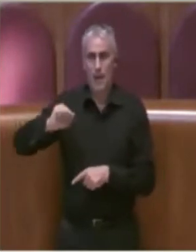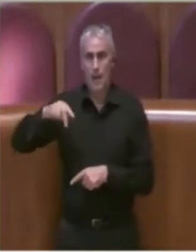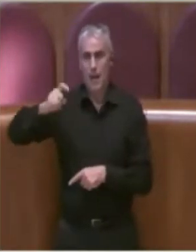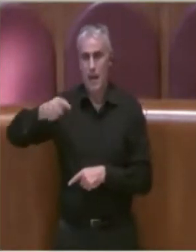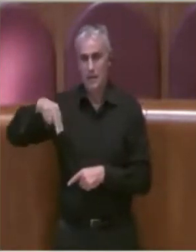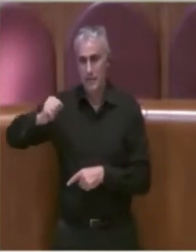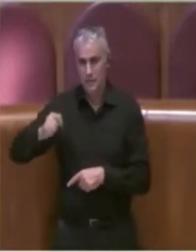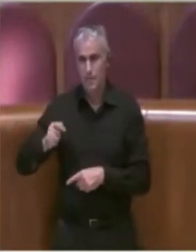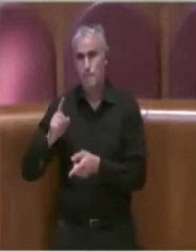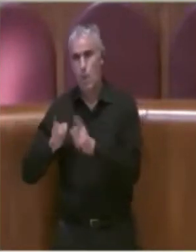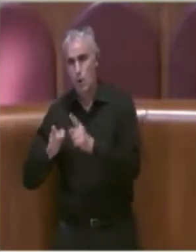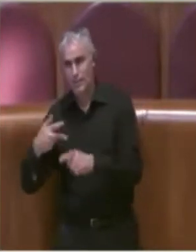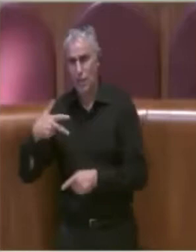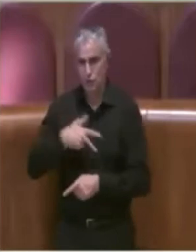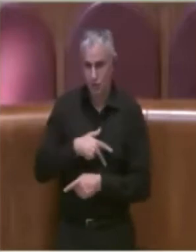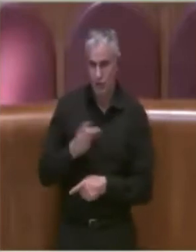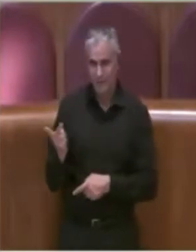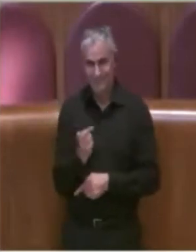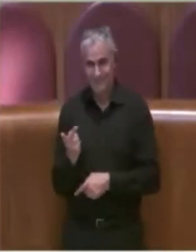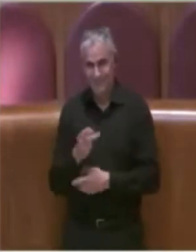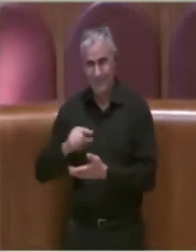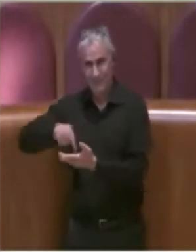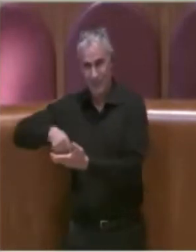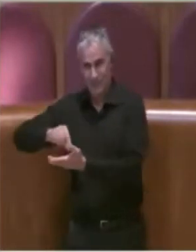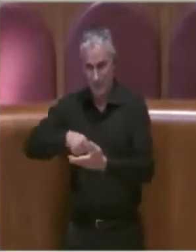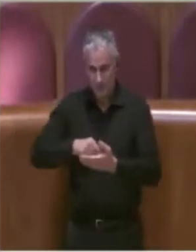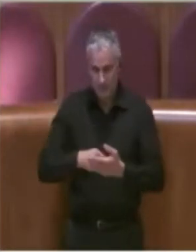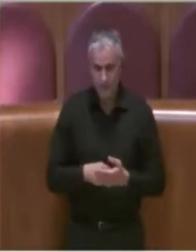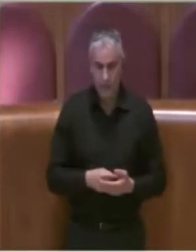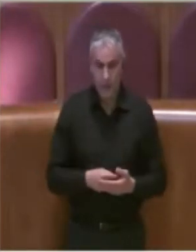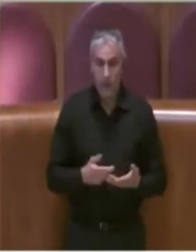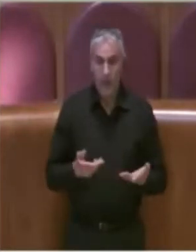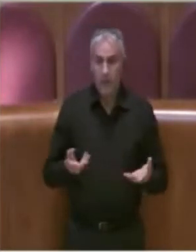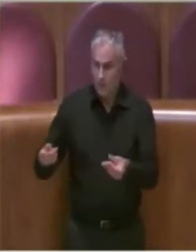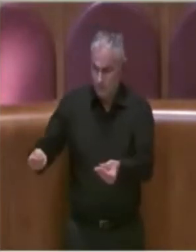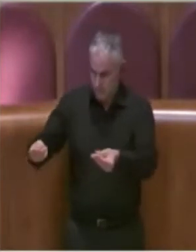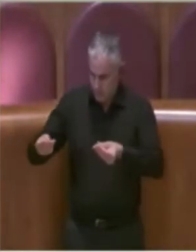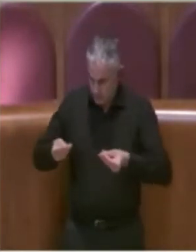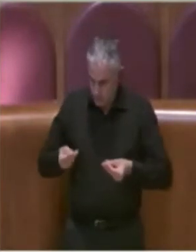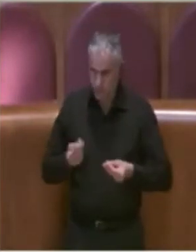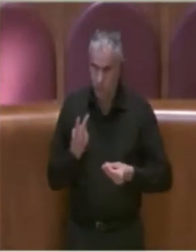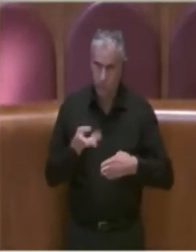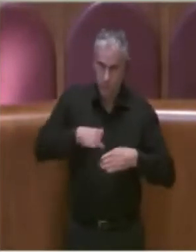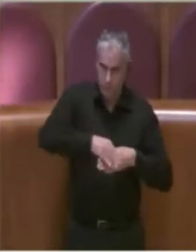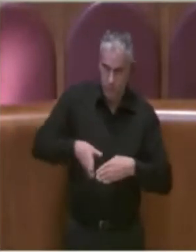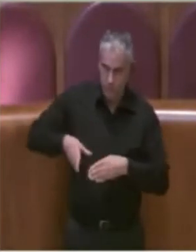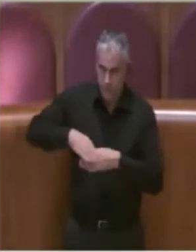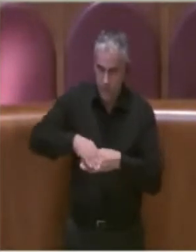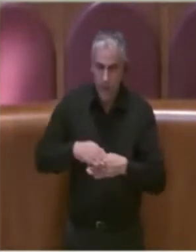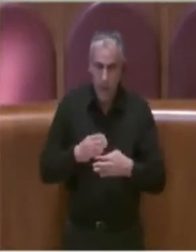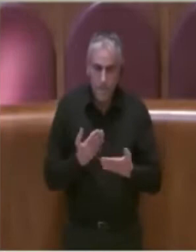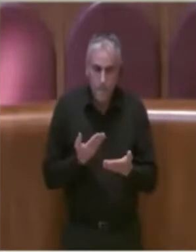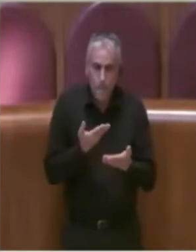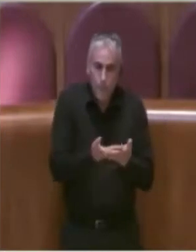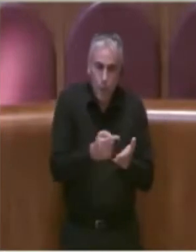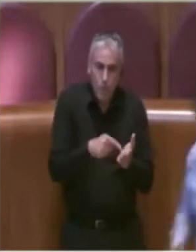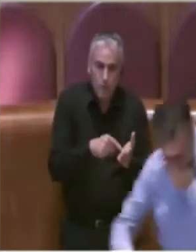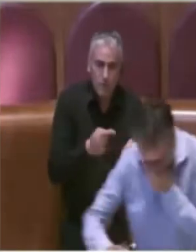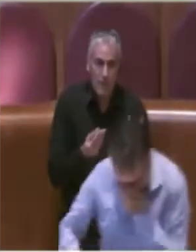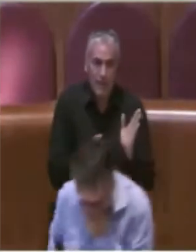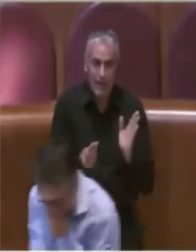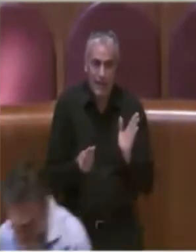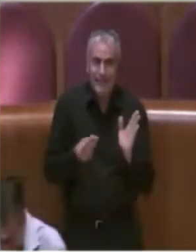quindi siamo arrivati a formulare questa proposta di integrazione che è banale se vogliamo